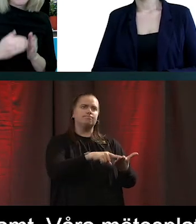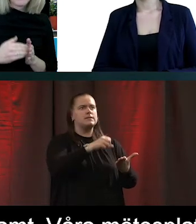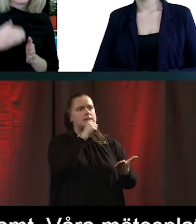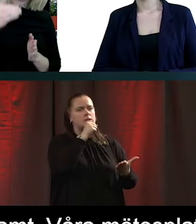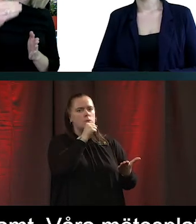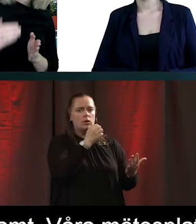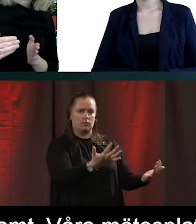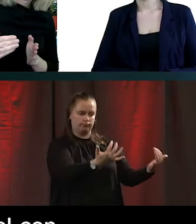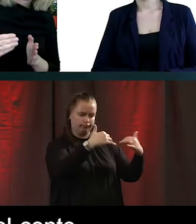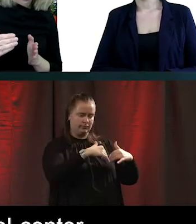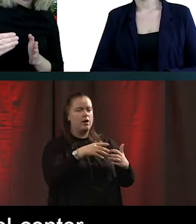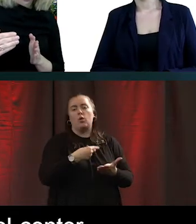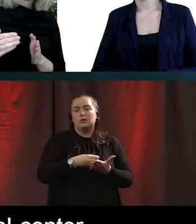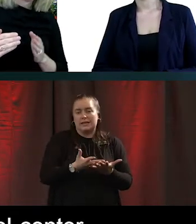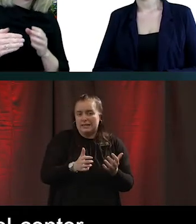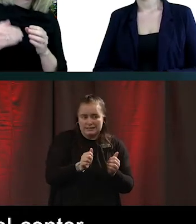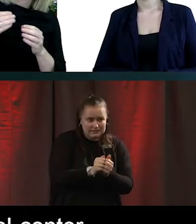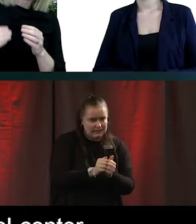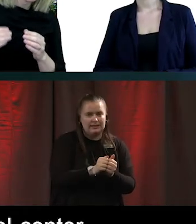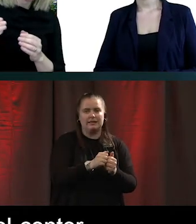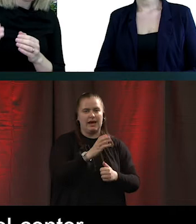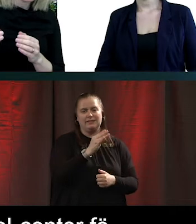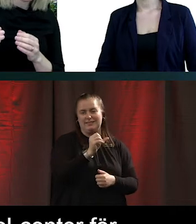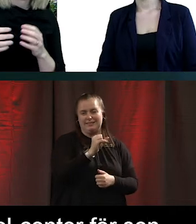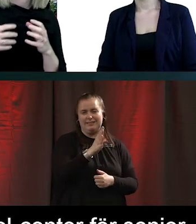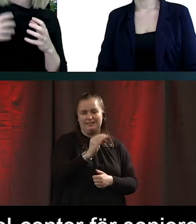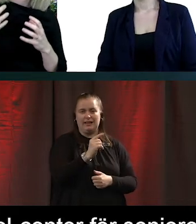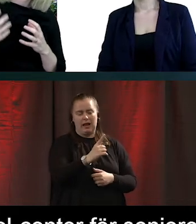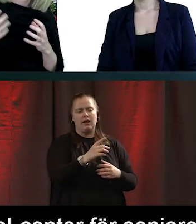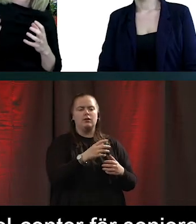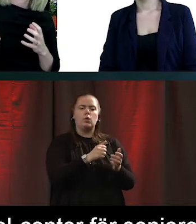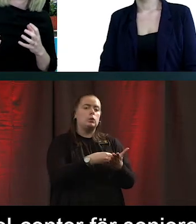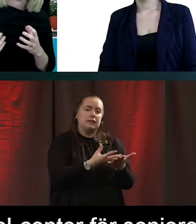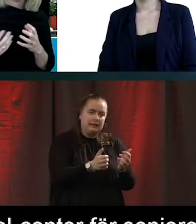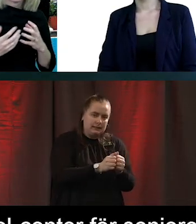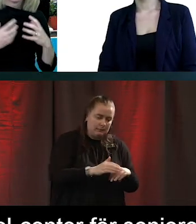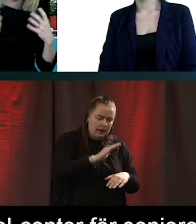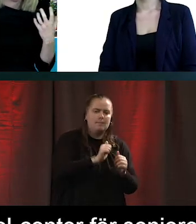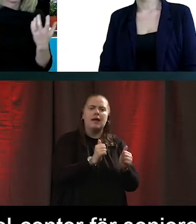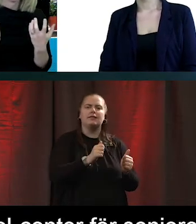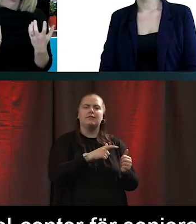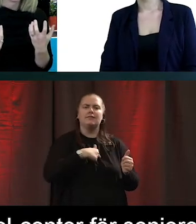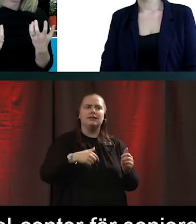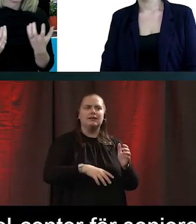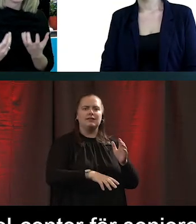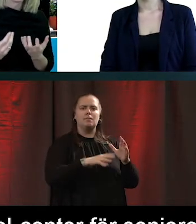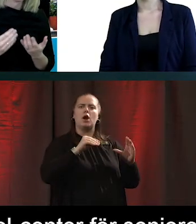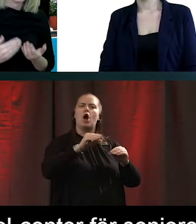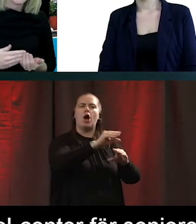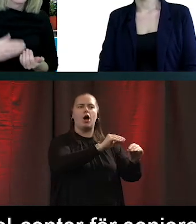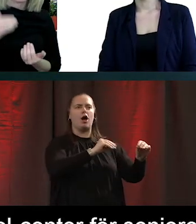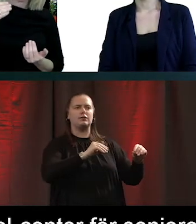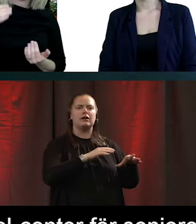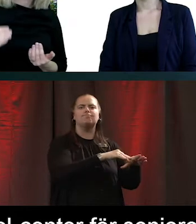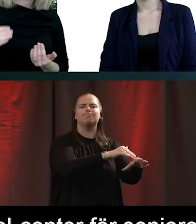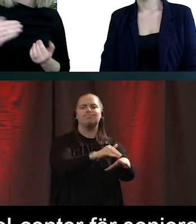ingenting. Men det tar oss ett steg närmare och man börjar prata mer om det. Och bara att vi pratar om det ute i Borås stad gör ju också att